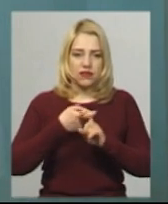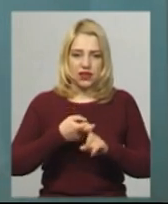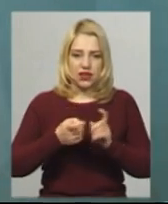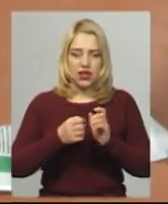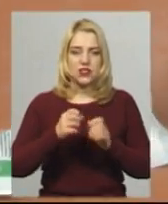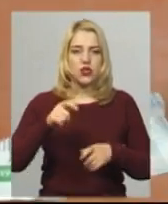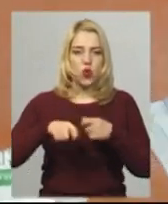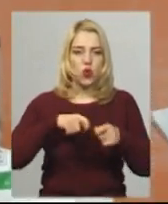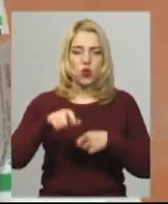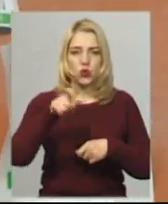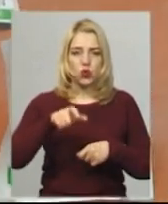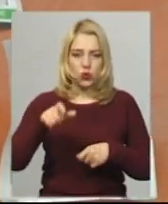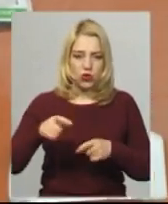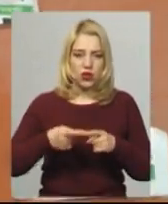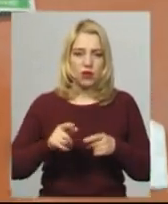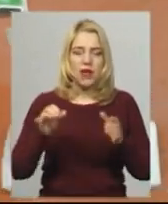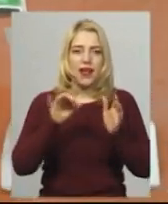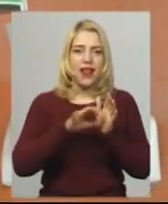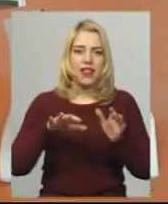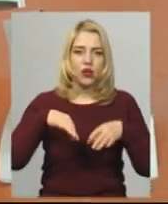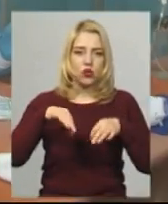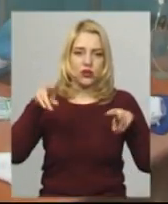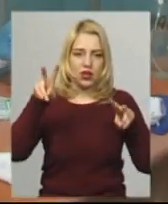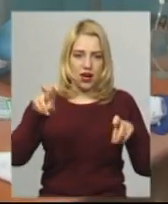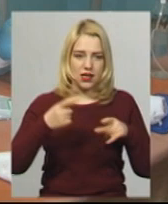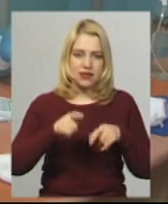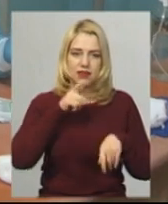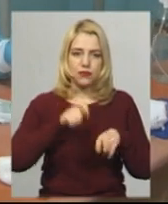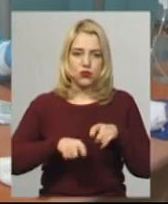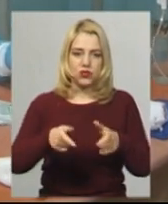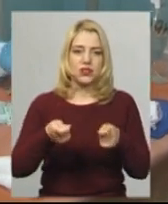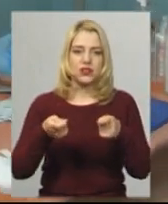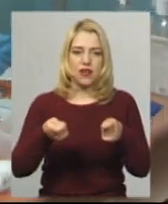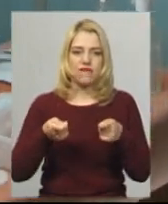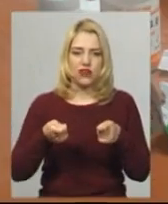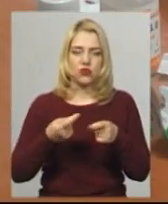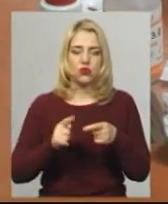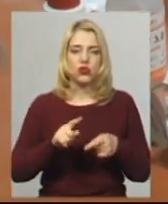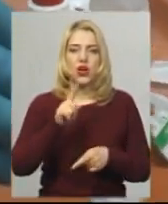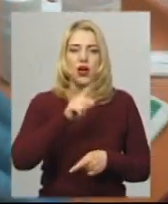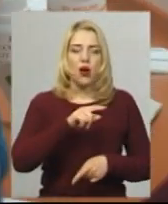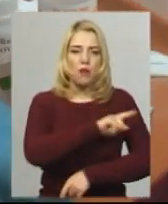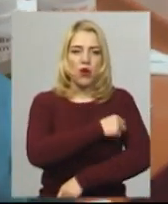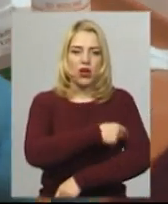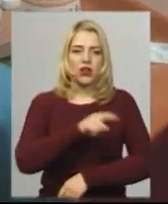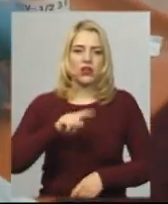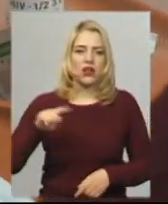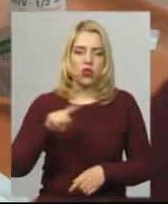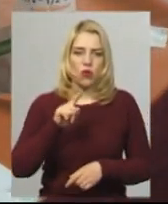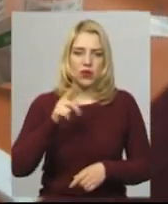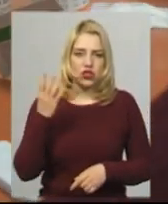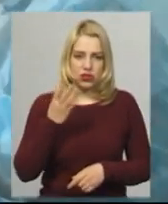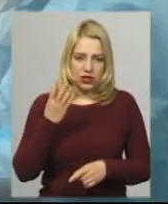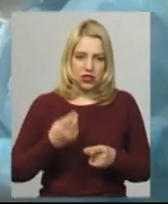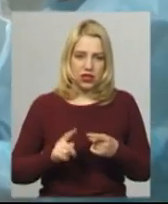Хмельницького комунального підприємства «Електротранс». Тестує завідувачка лабораторію міської поліклініки номер 4 Віола Харчук. На забір